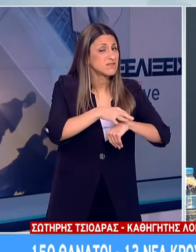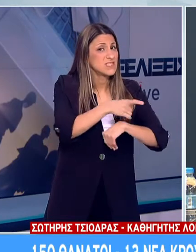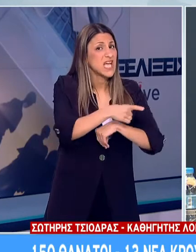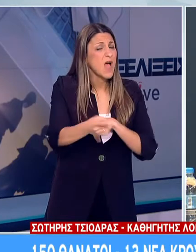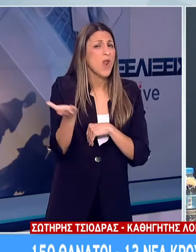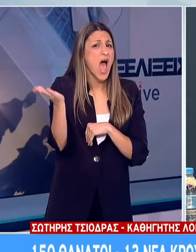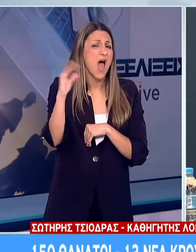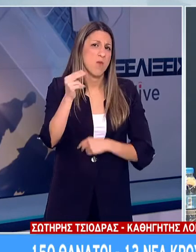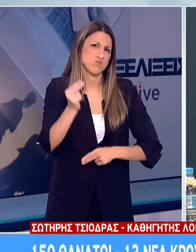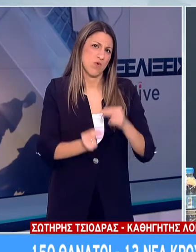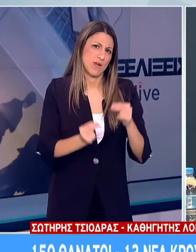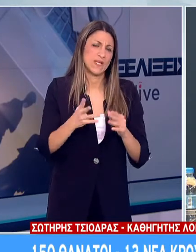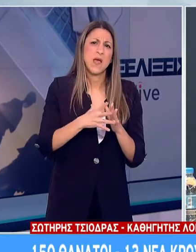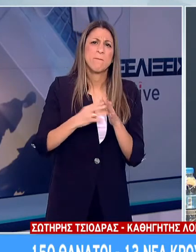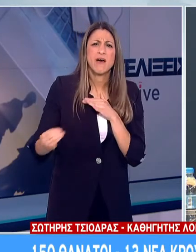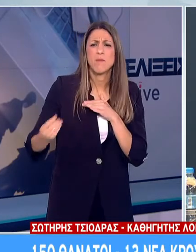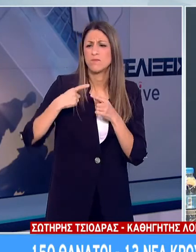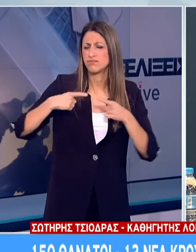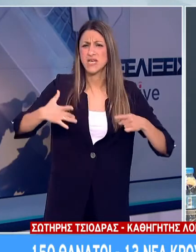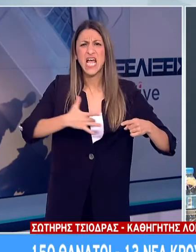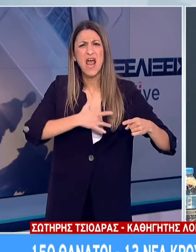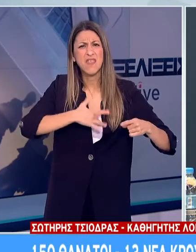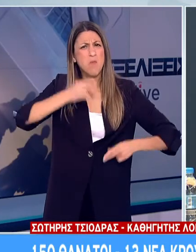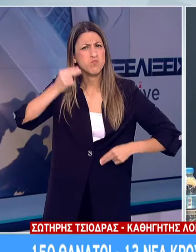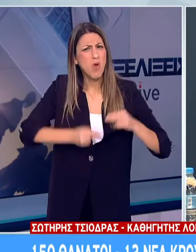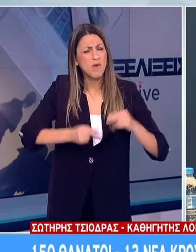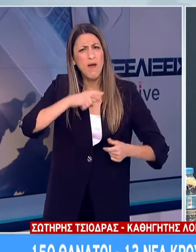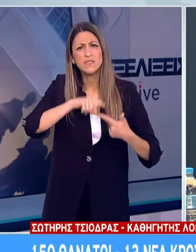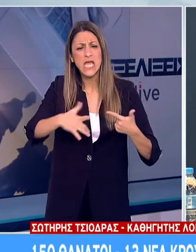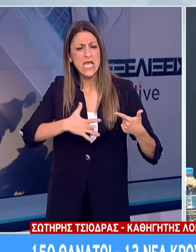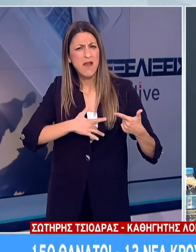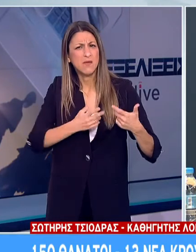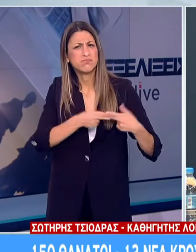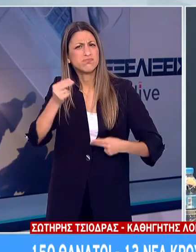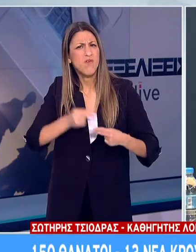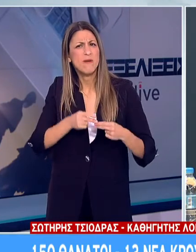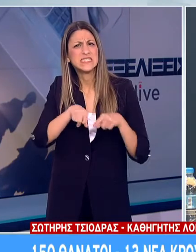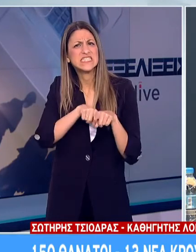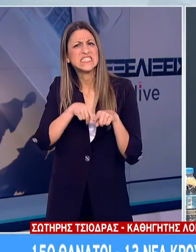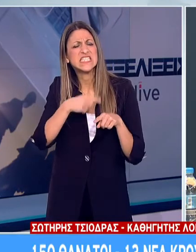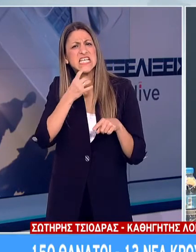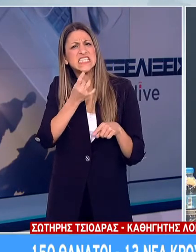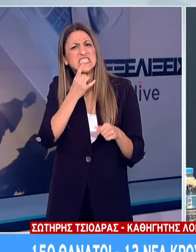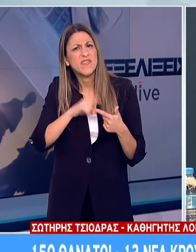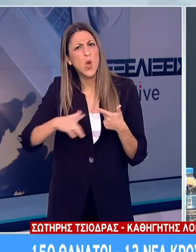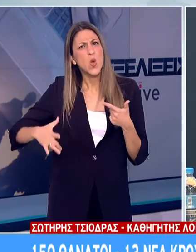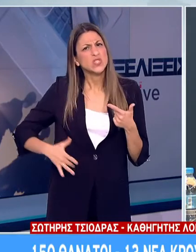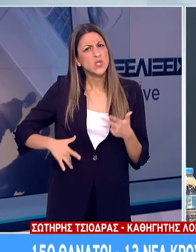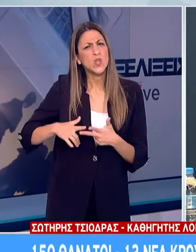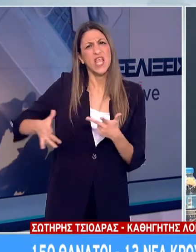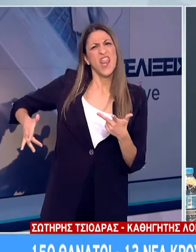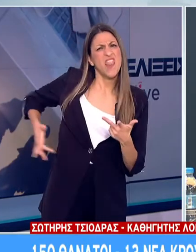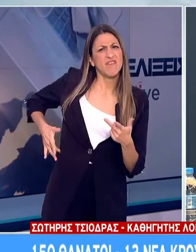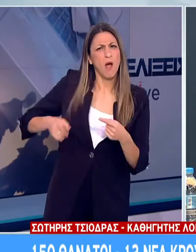συνοσυρότητες, όπως πληνεκτομή, καρδιακή σιδήρωση, καρδιακή δυσλειτουργία, προβλήματα στο σηκώτη και στα νεφρά